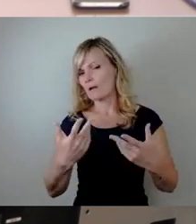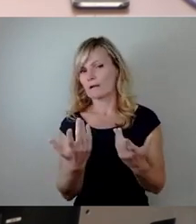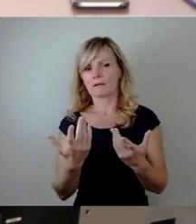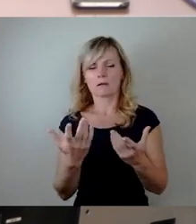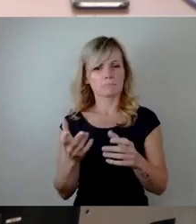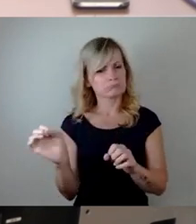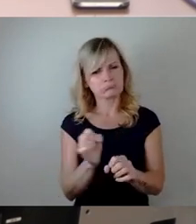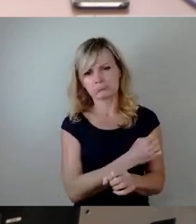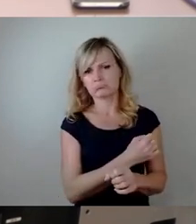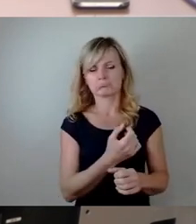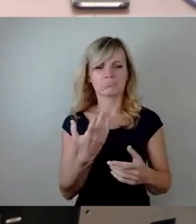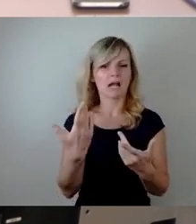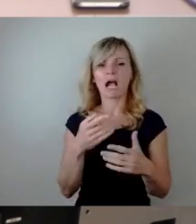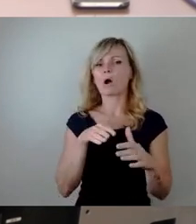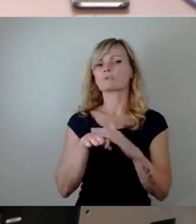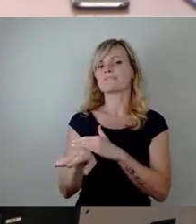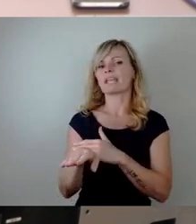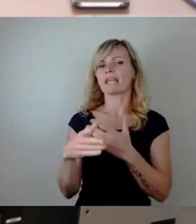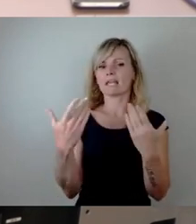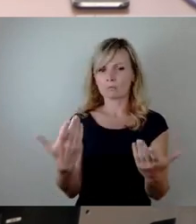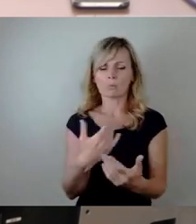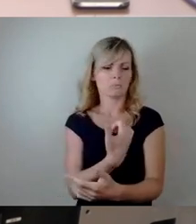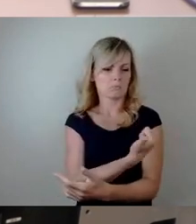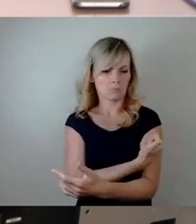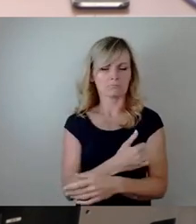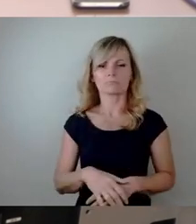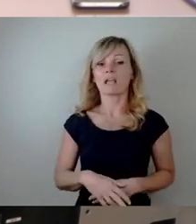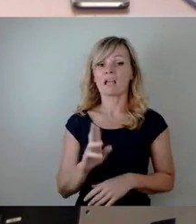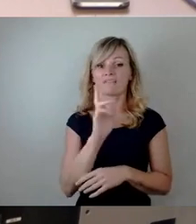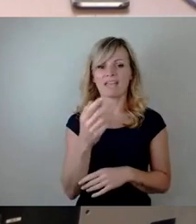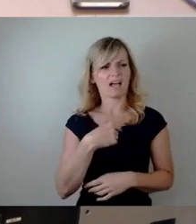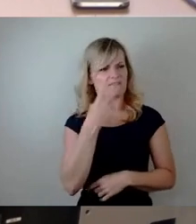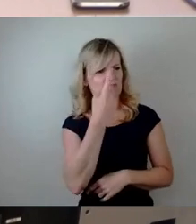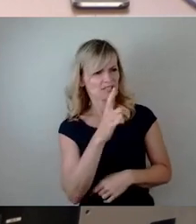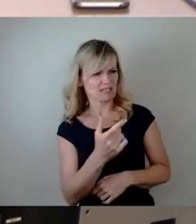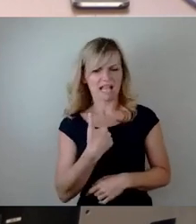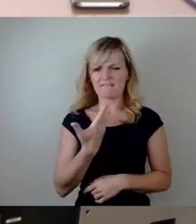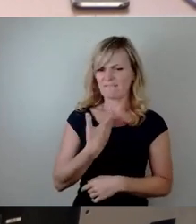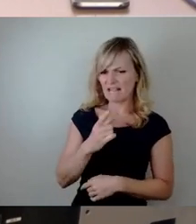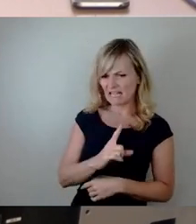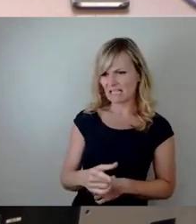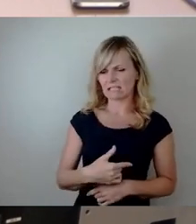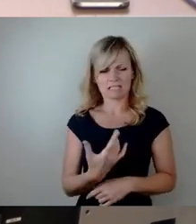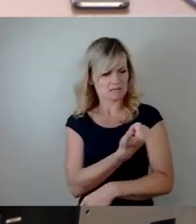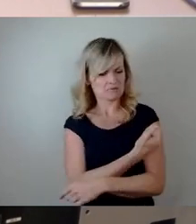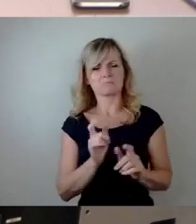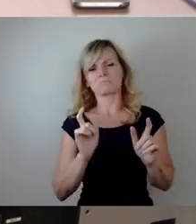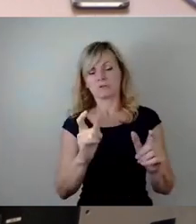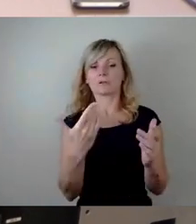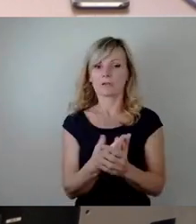nicht folgen wollte, es nicht verstanden hat, der wurde durch Testpflichtungen, 2G-Regelungen,